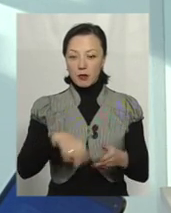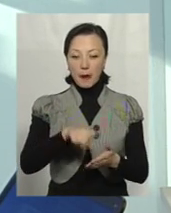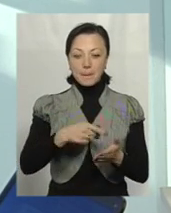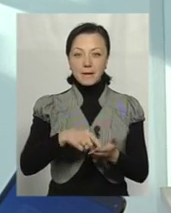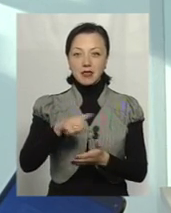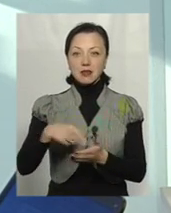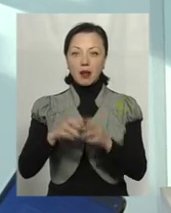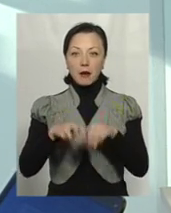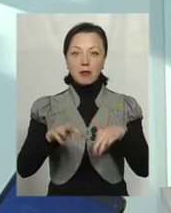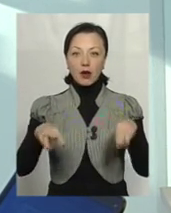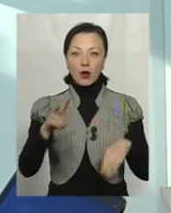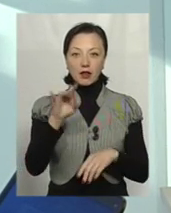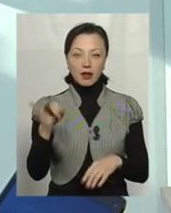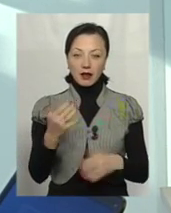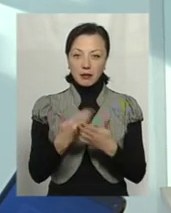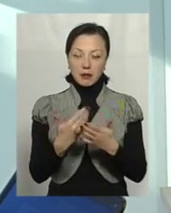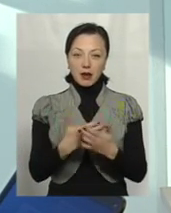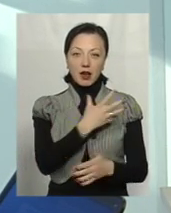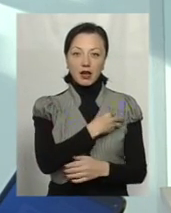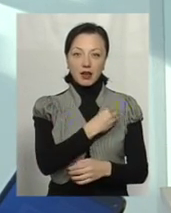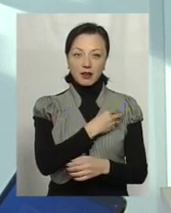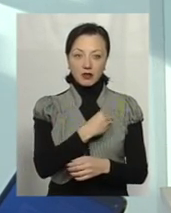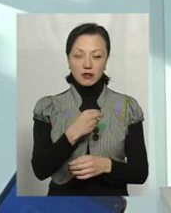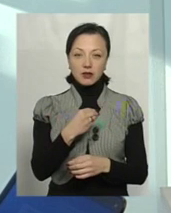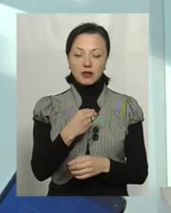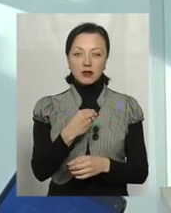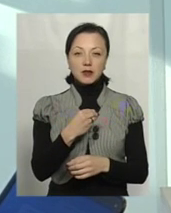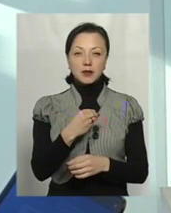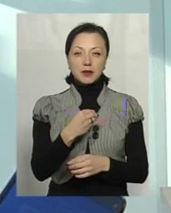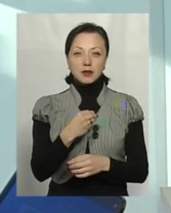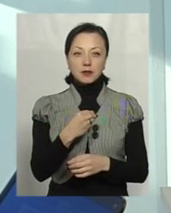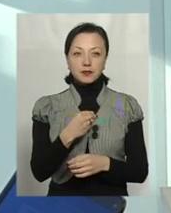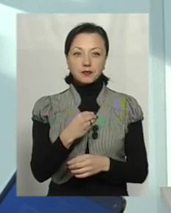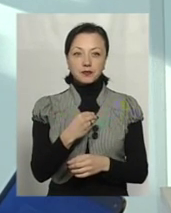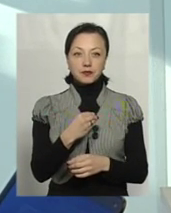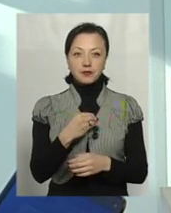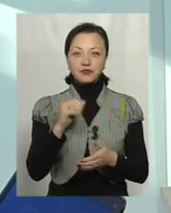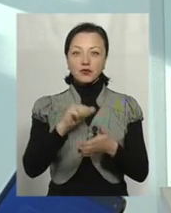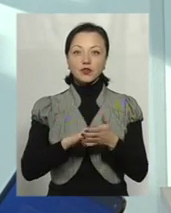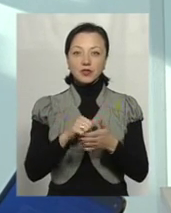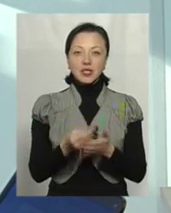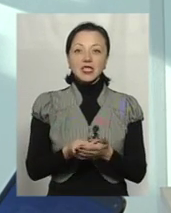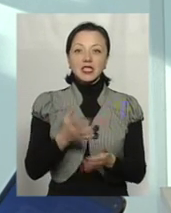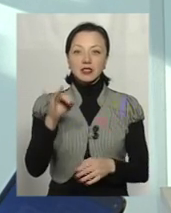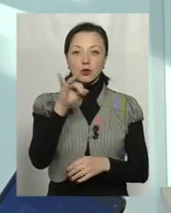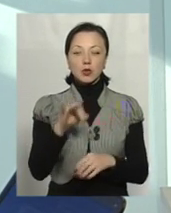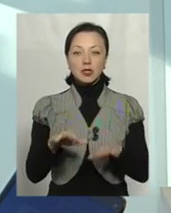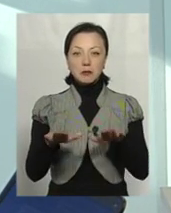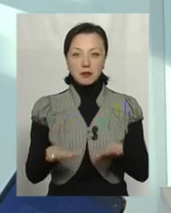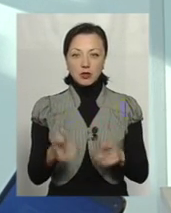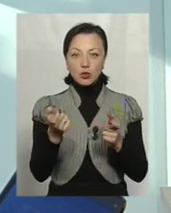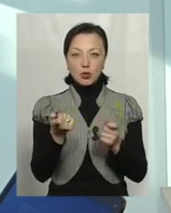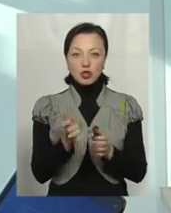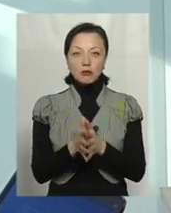-мільйонники, вони є дуже різні. Наприклад, Львів через певну цінність його як історичного місця трошки більше